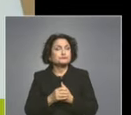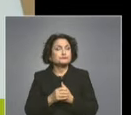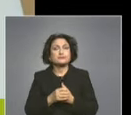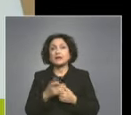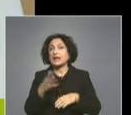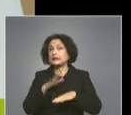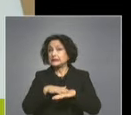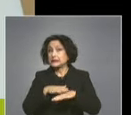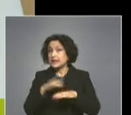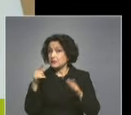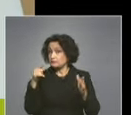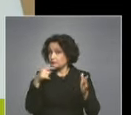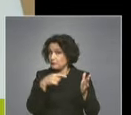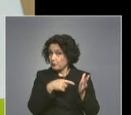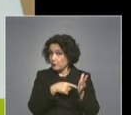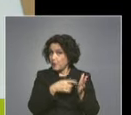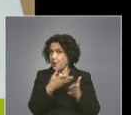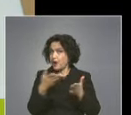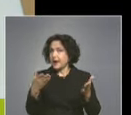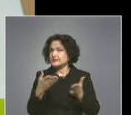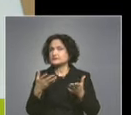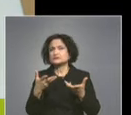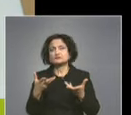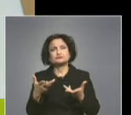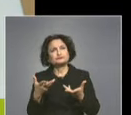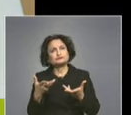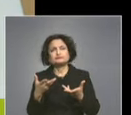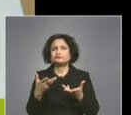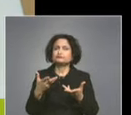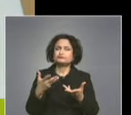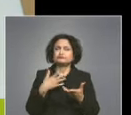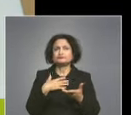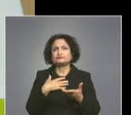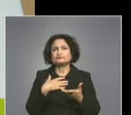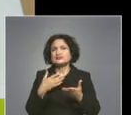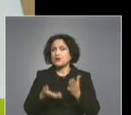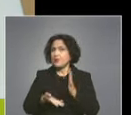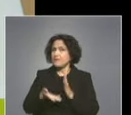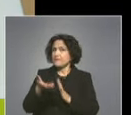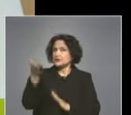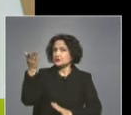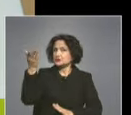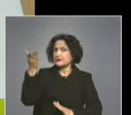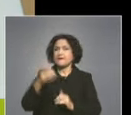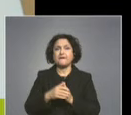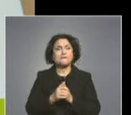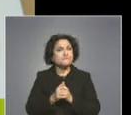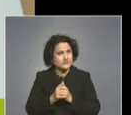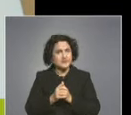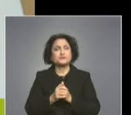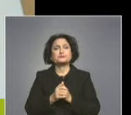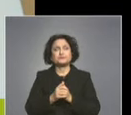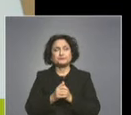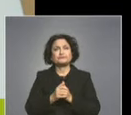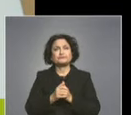Даните показват, че все още имаме много случаи, даже в случаите, да се увеличават. Но